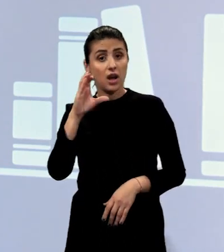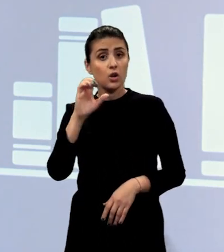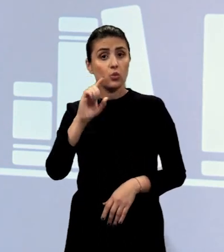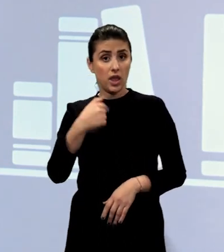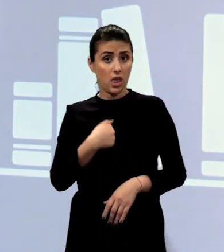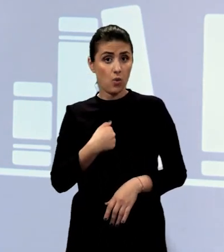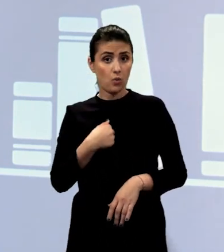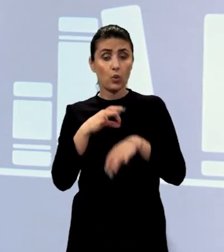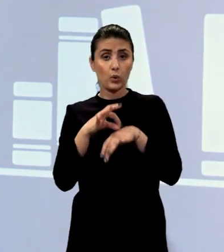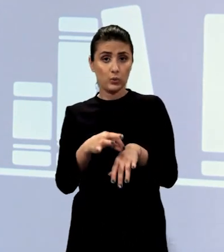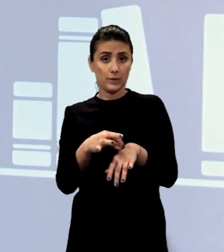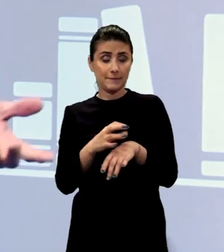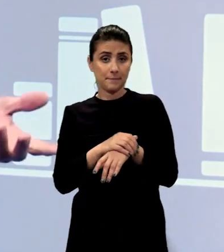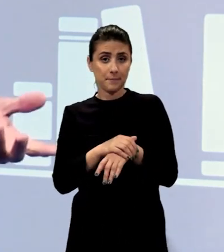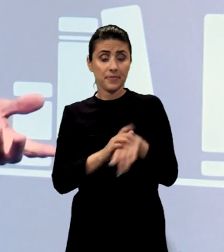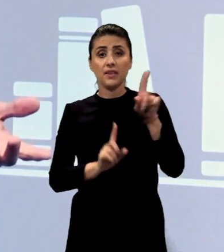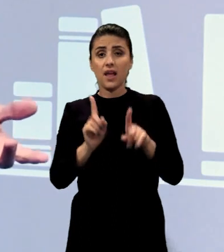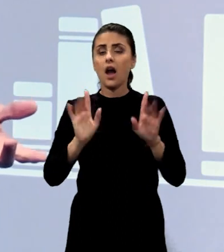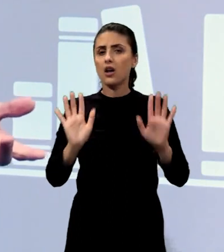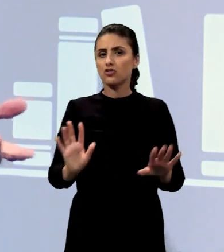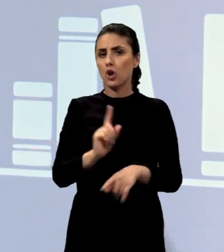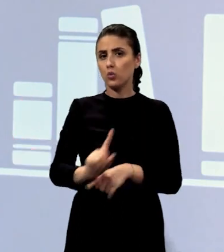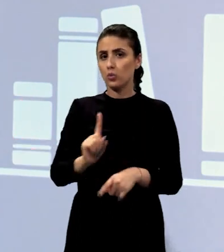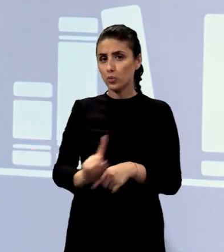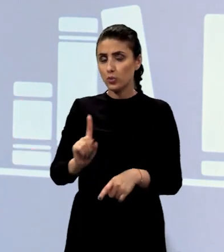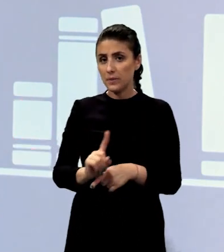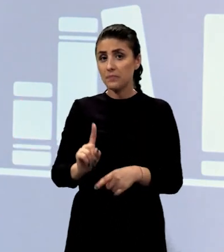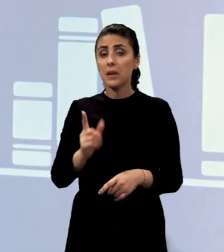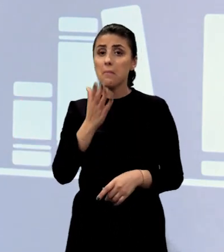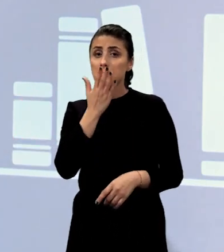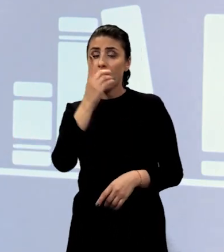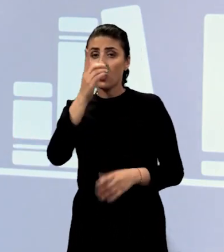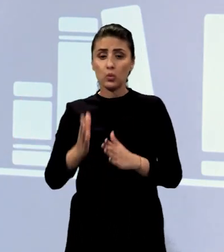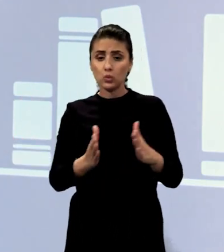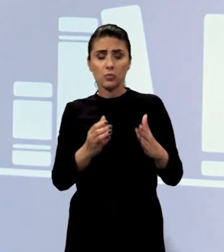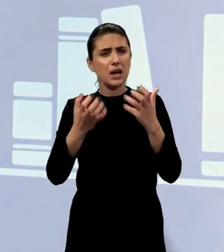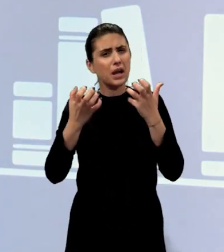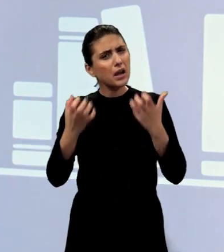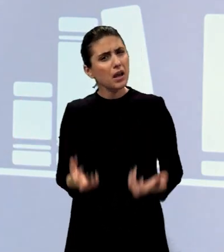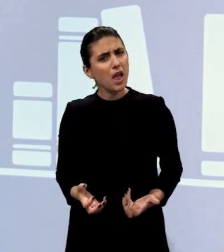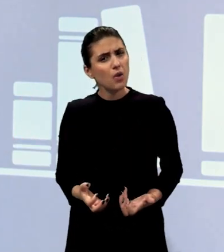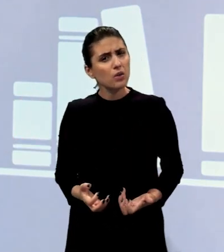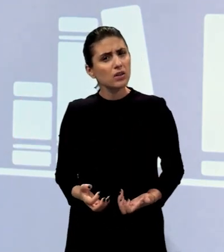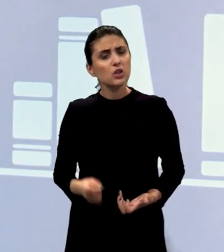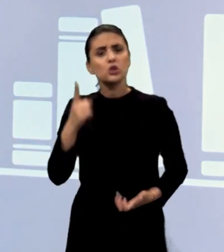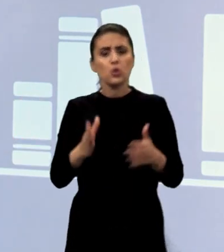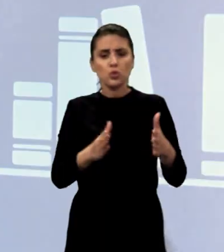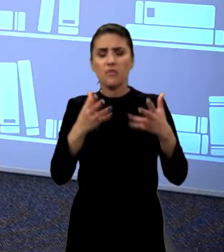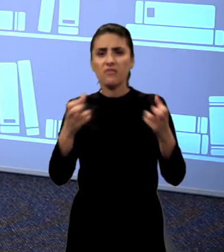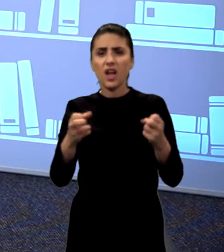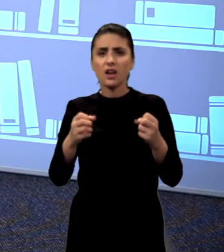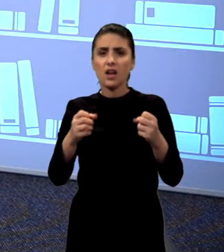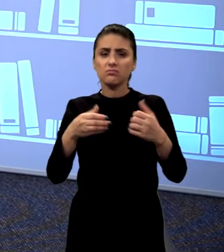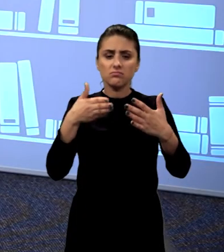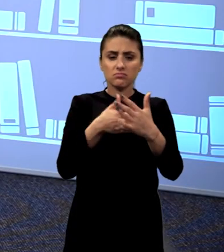eu conduc. Dacă așa stau lucrurile, pare să fie un drum al hazardului și mai ales un drum fără ieșire.